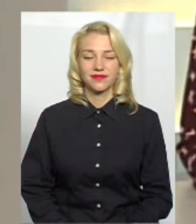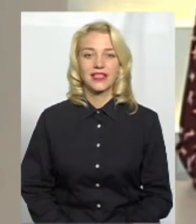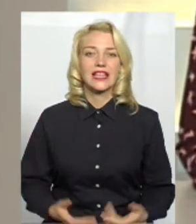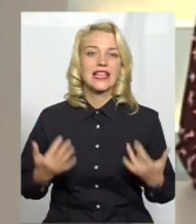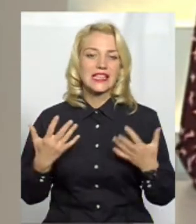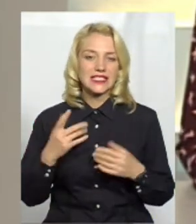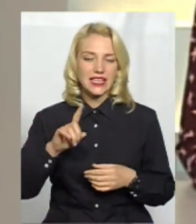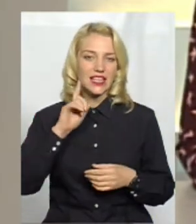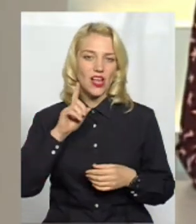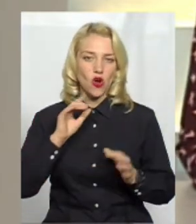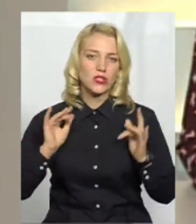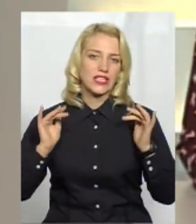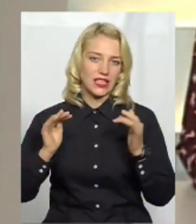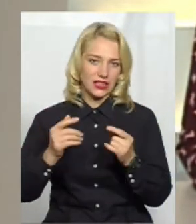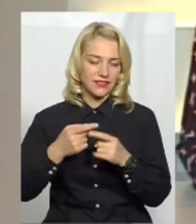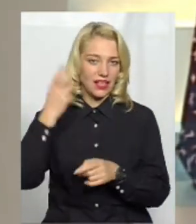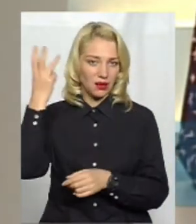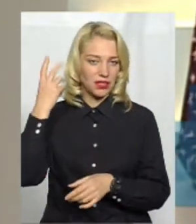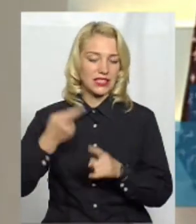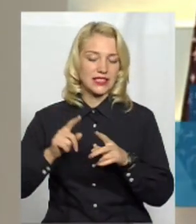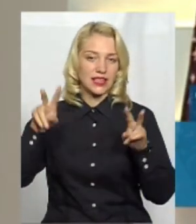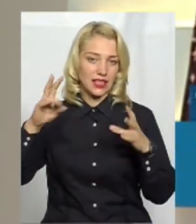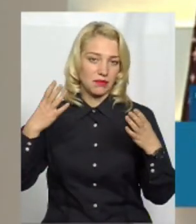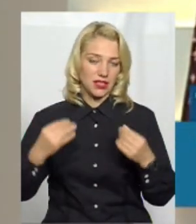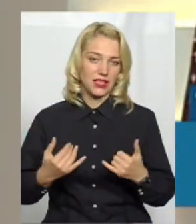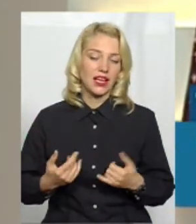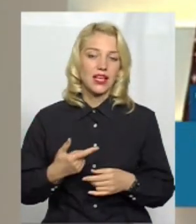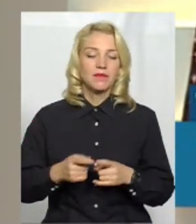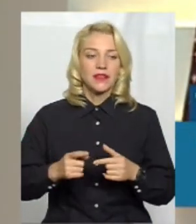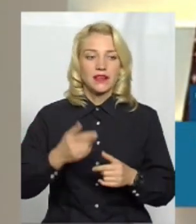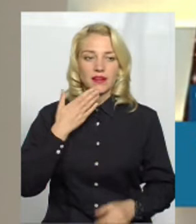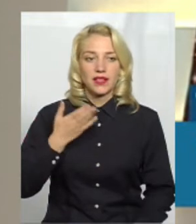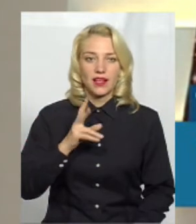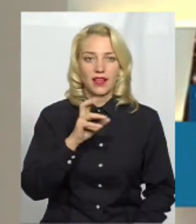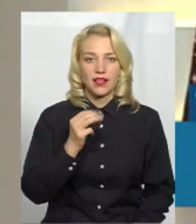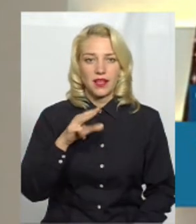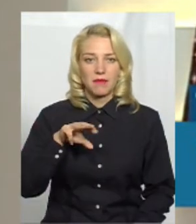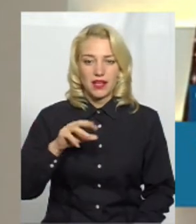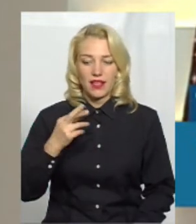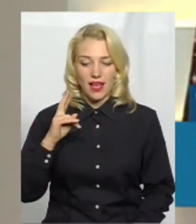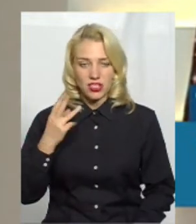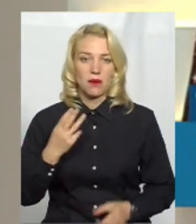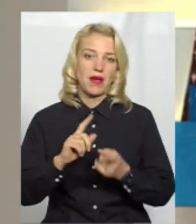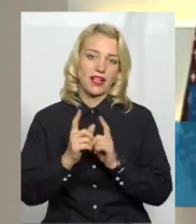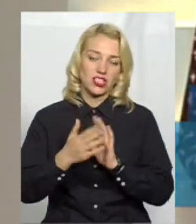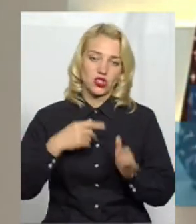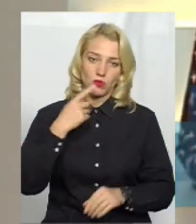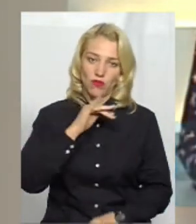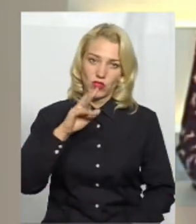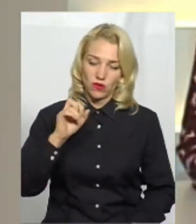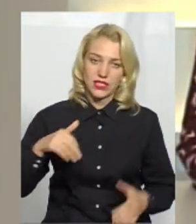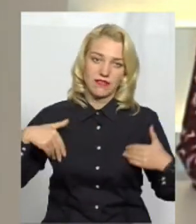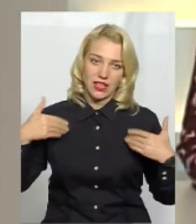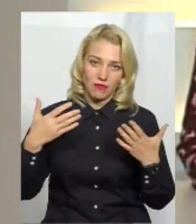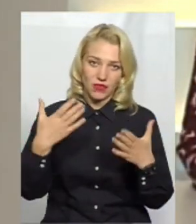Наскільки озеленився Хмельницький? Це тема дня. Мене звати Олена Киміняш, на жестову мову перекладає Оксана Фіновська. Усіх